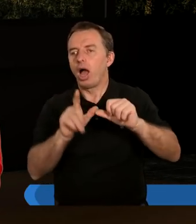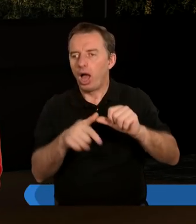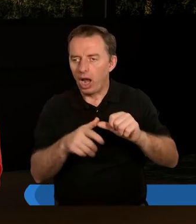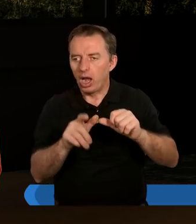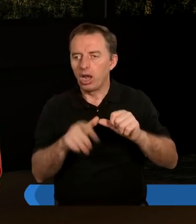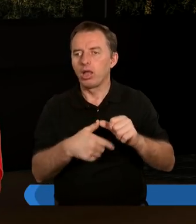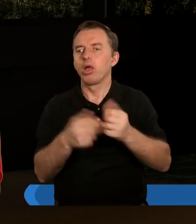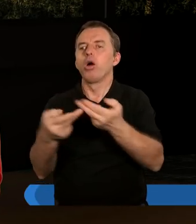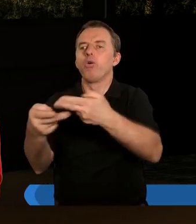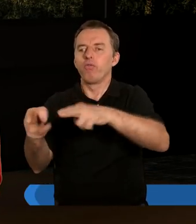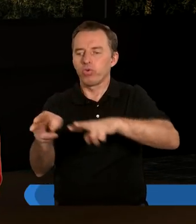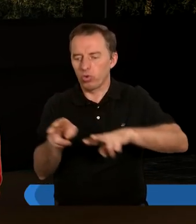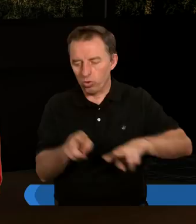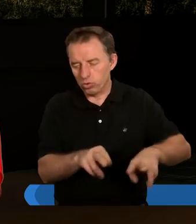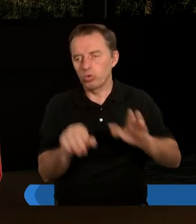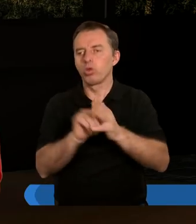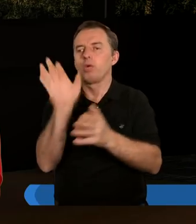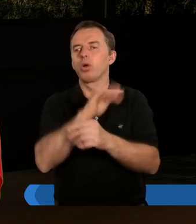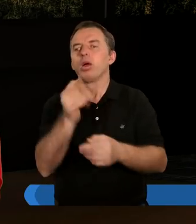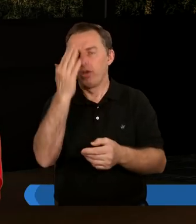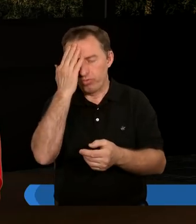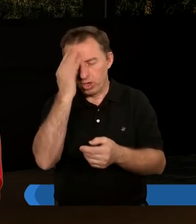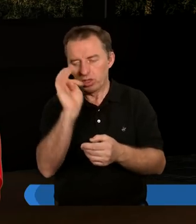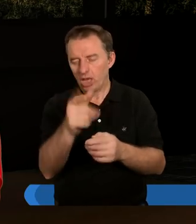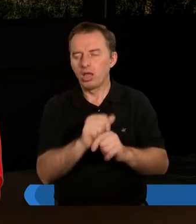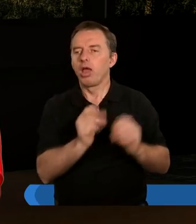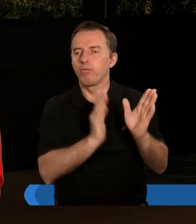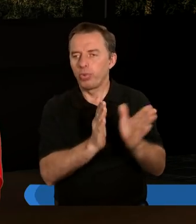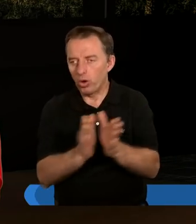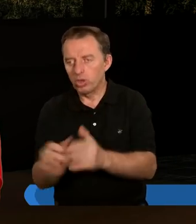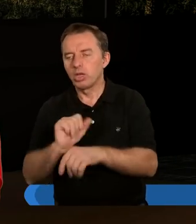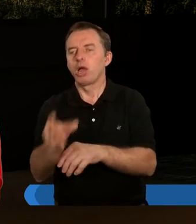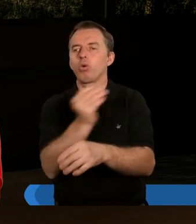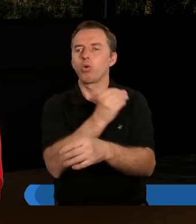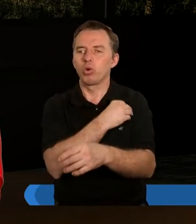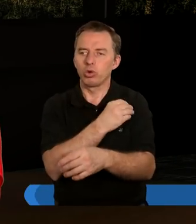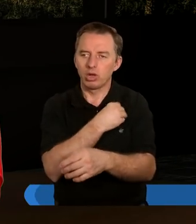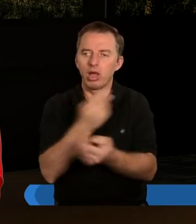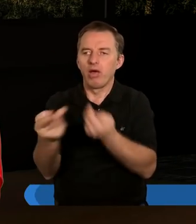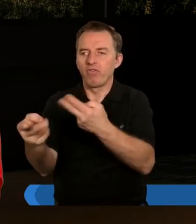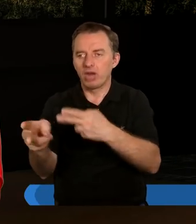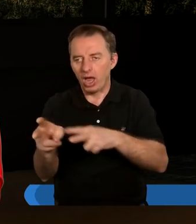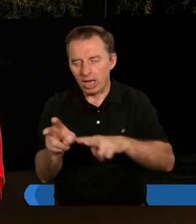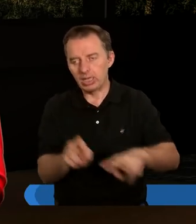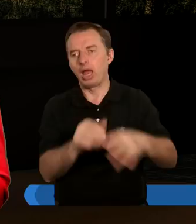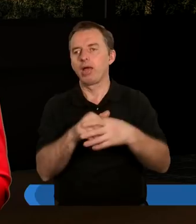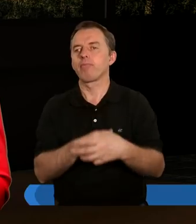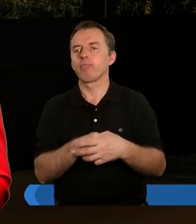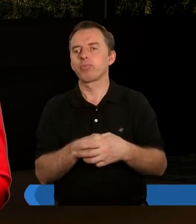ale nawrócił się do Boga, wie, że tak jest w porządku, że tak jest uczciwie i wraca.